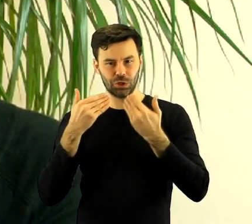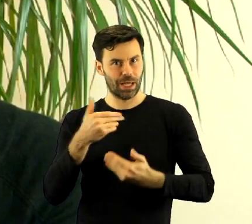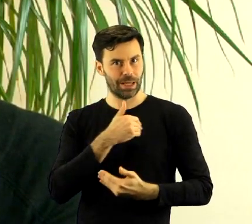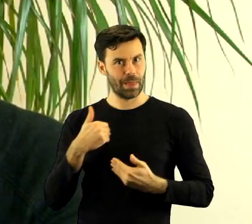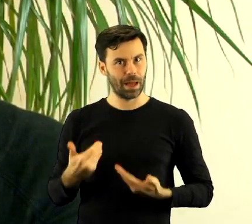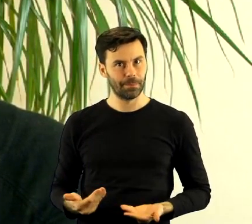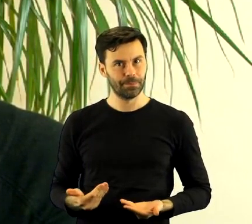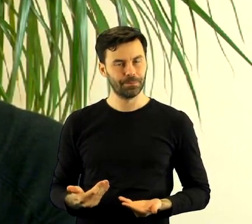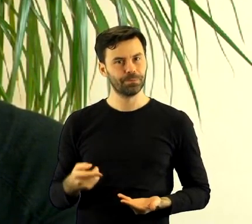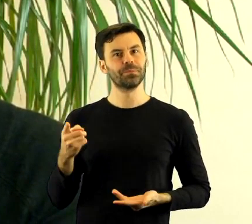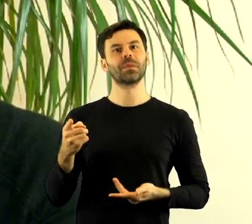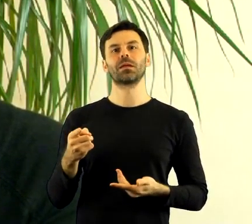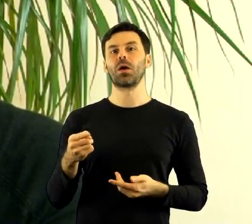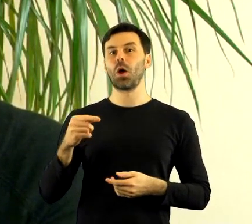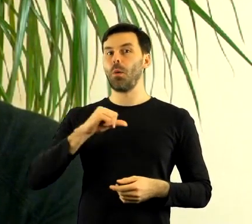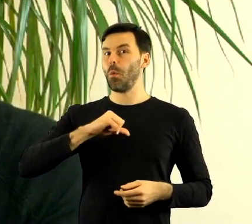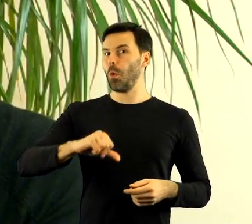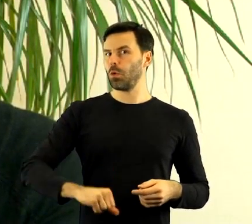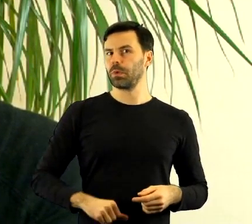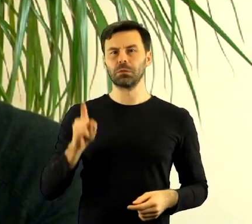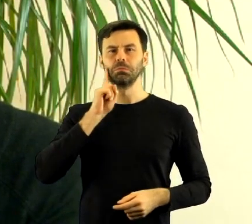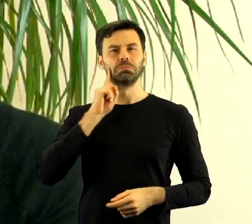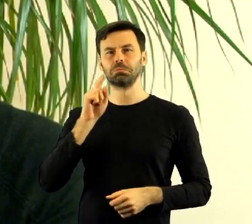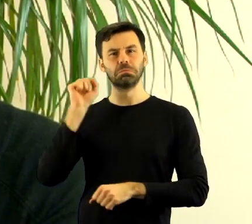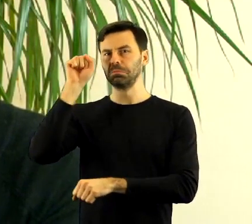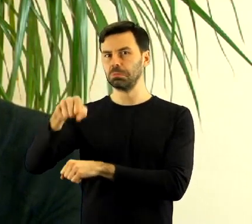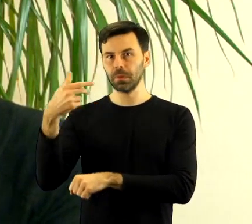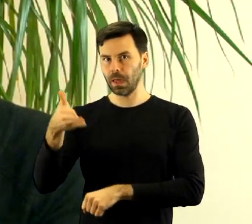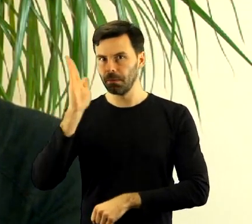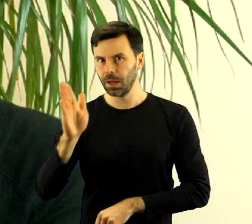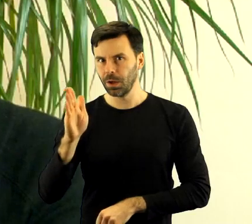trochę uległa zmianie. Burmistrz, który się wydawał, że jest nie do pokonania